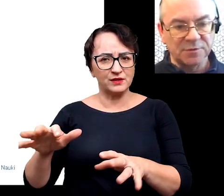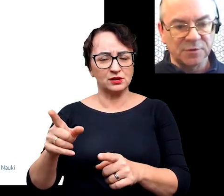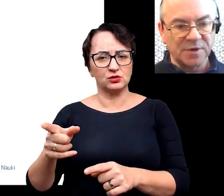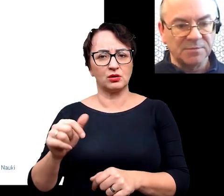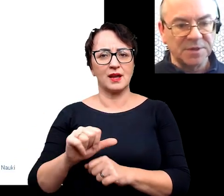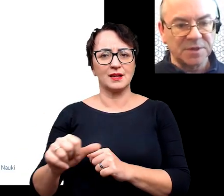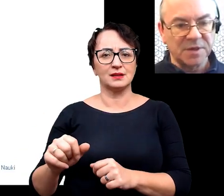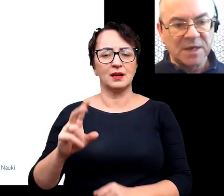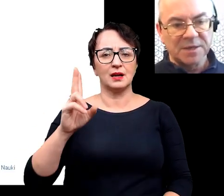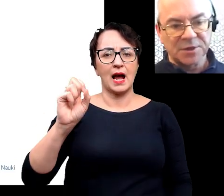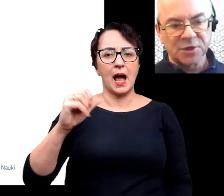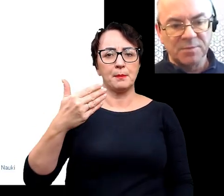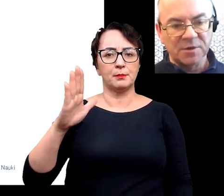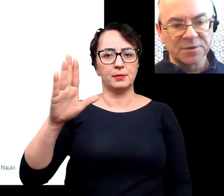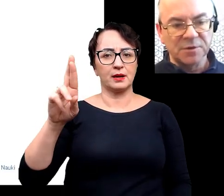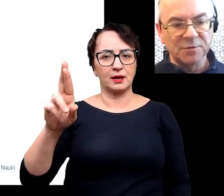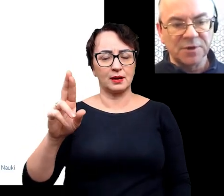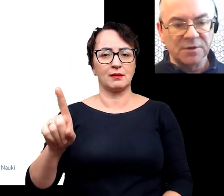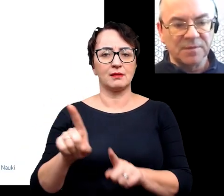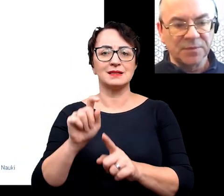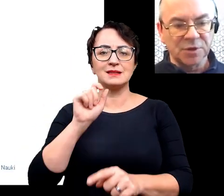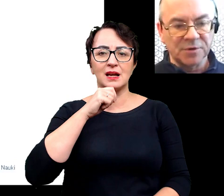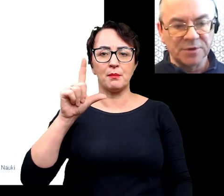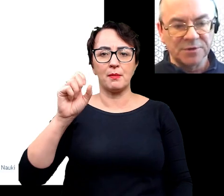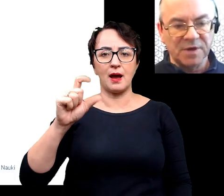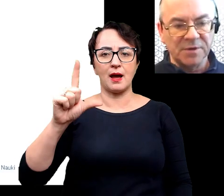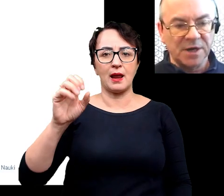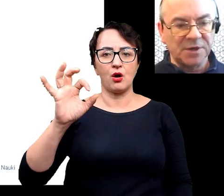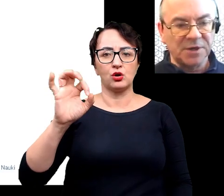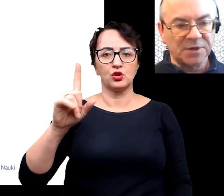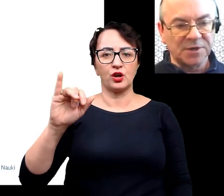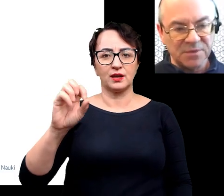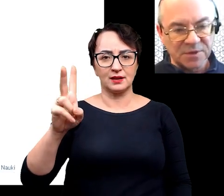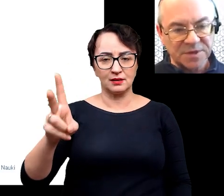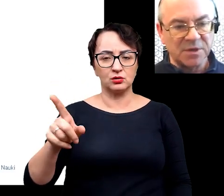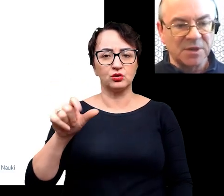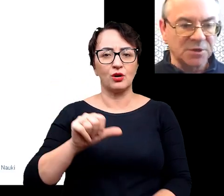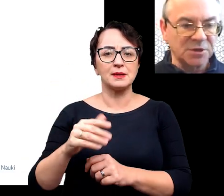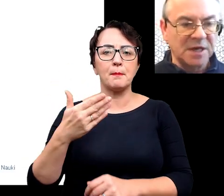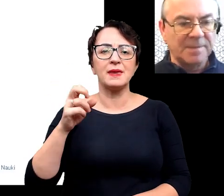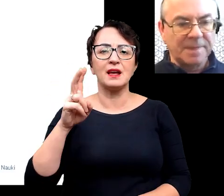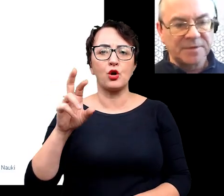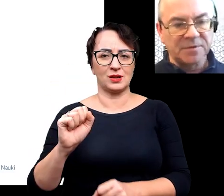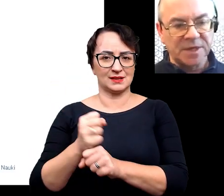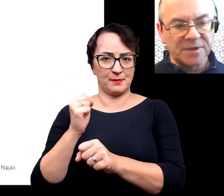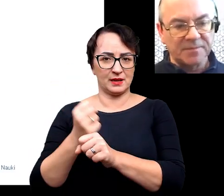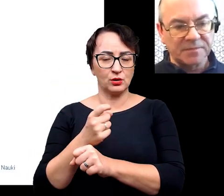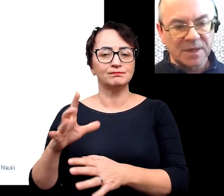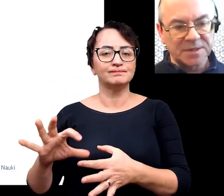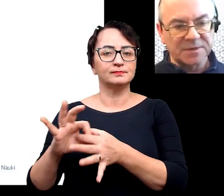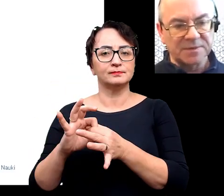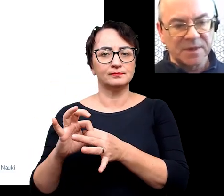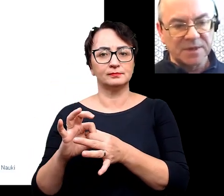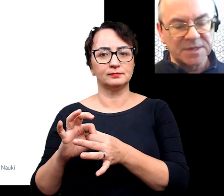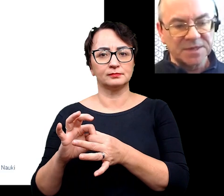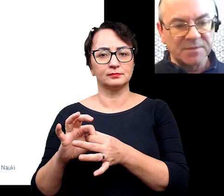utworów, czyli utworów kambryjskich, starszego paleozoiku, tutaj dużą rolę odgrywały akritarchy, takie mikroskamieniałości związane